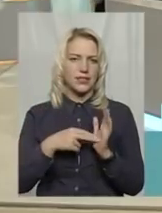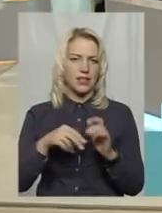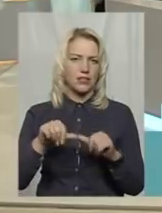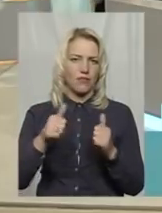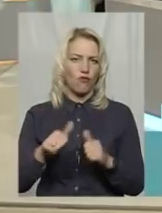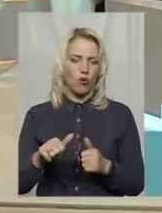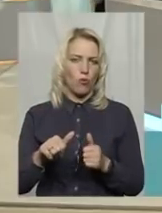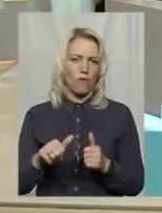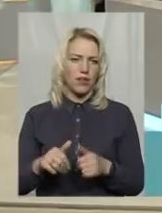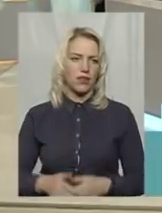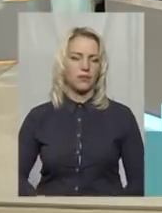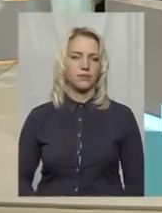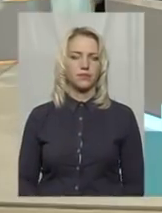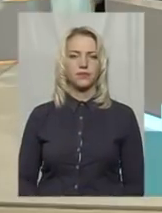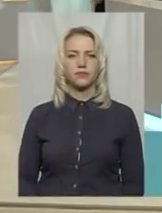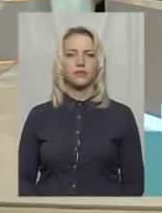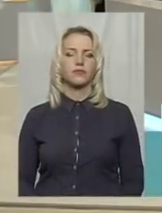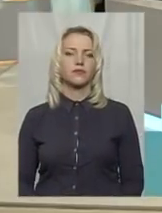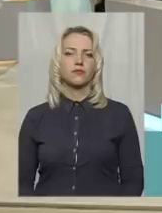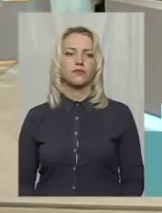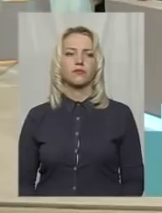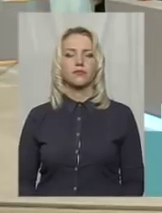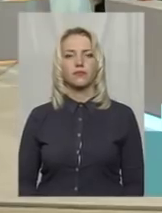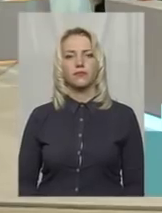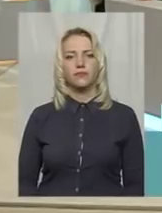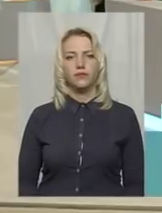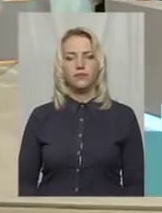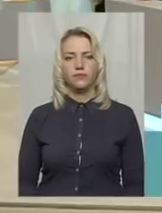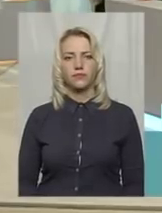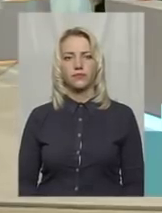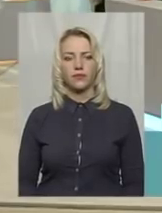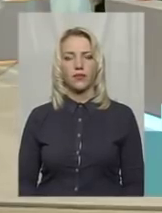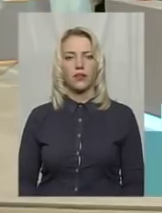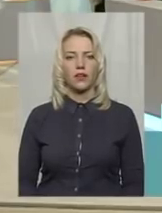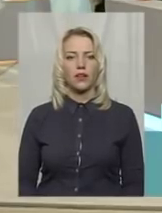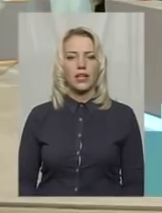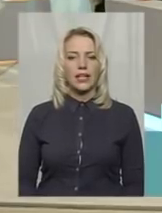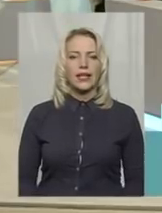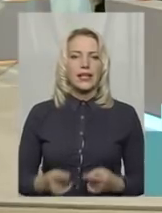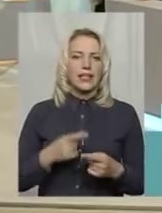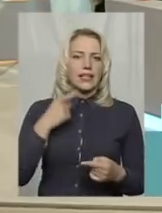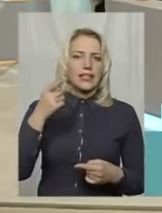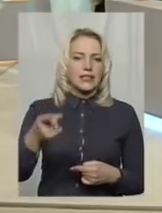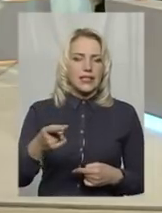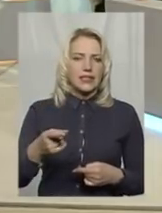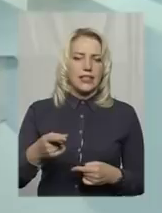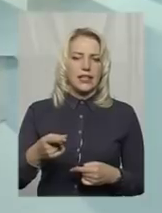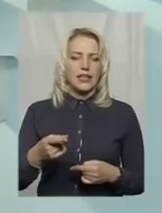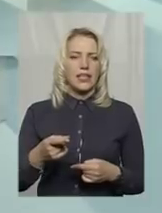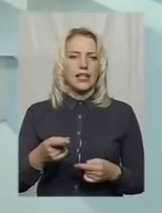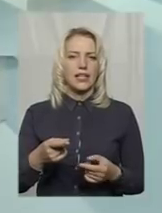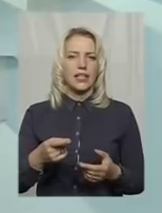Ось такі запитання. Дякую. Дякую вам за запитання. Дякую. Що відносно дистанційного зняття показників